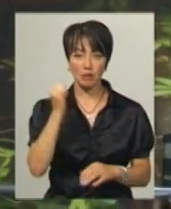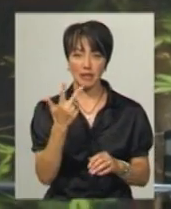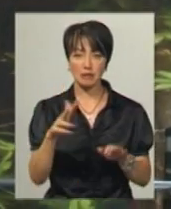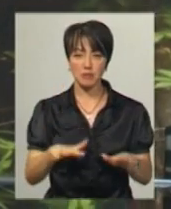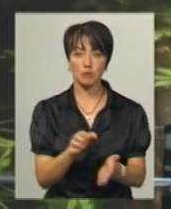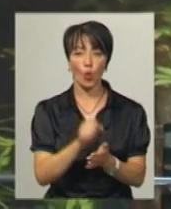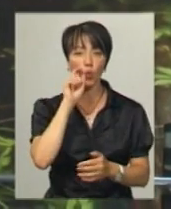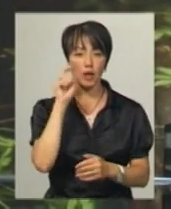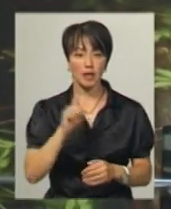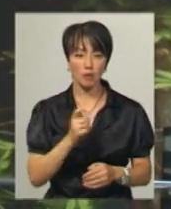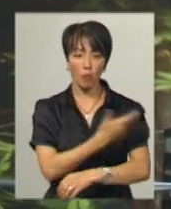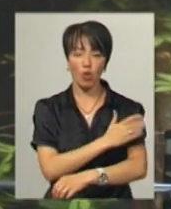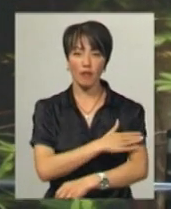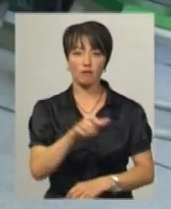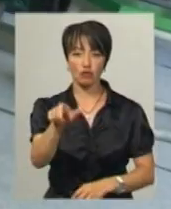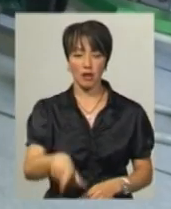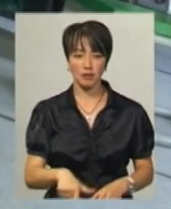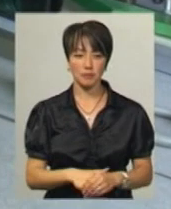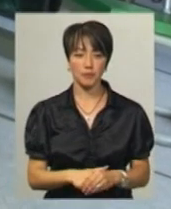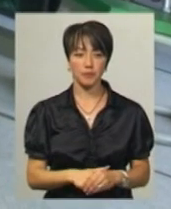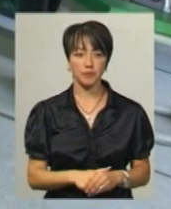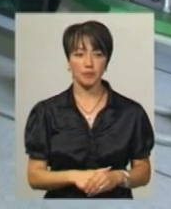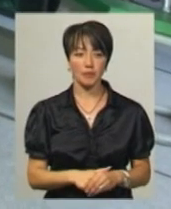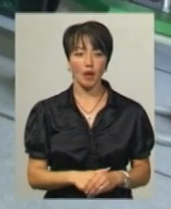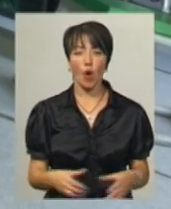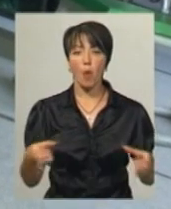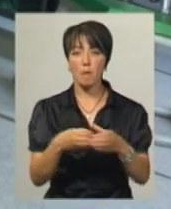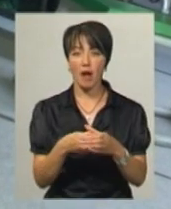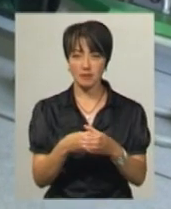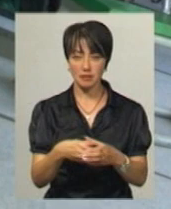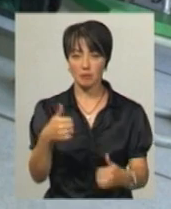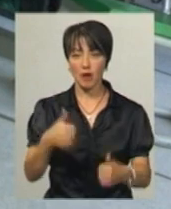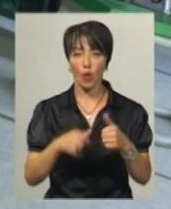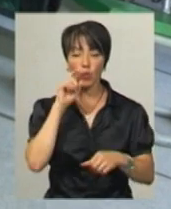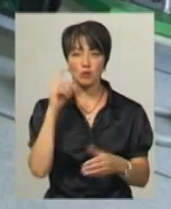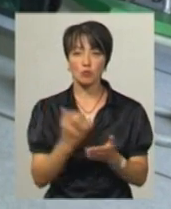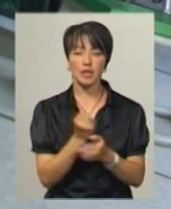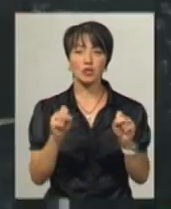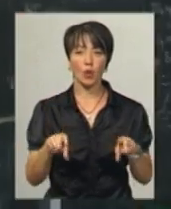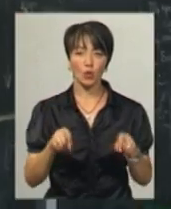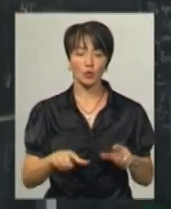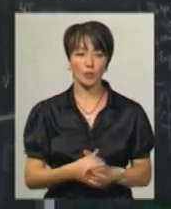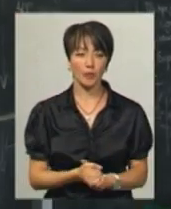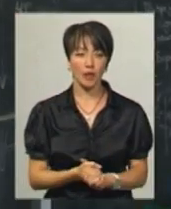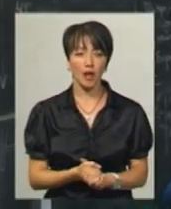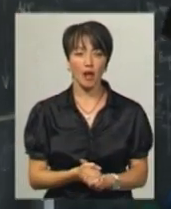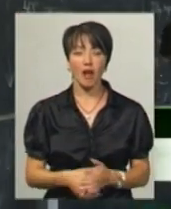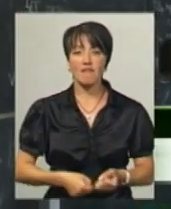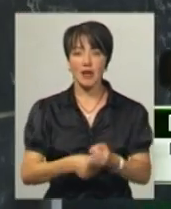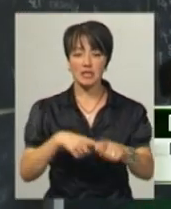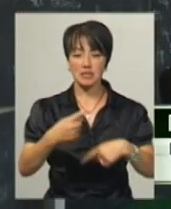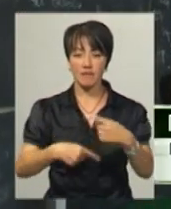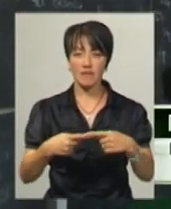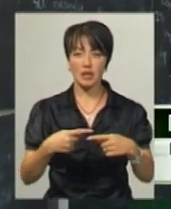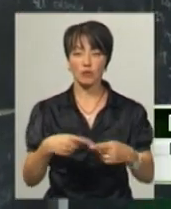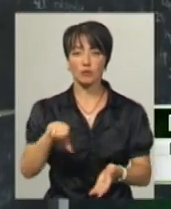місце посів України з полтавчанином Микола Ткаченко з 40-ка підйомами. В командній естафеті українці здобули золото. В естафеті приймали участь